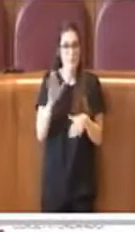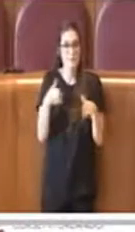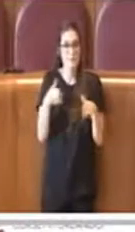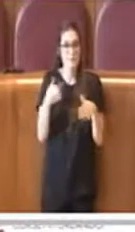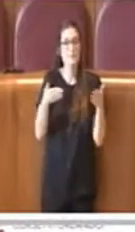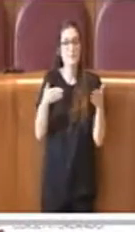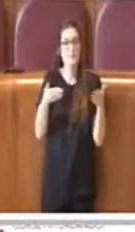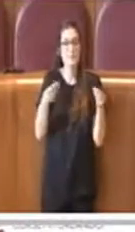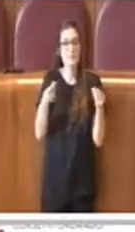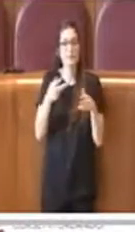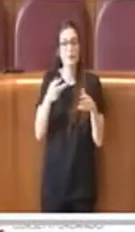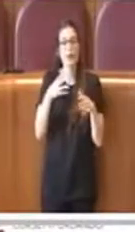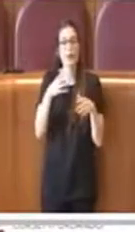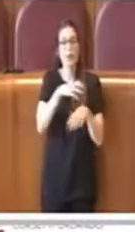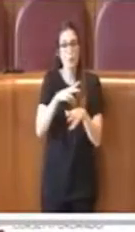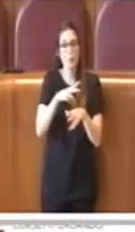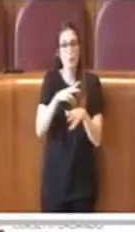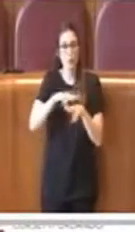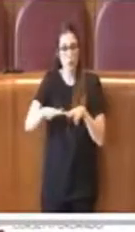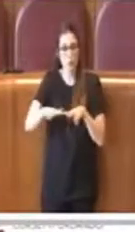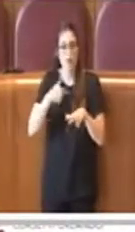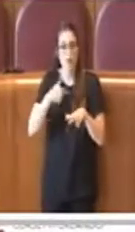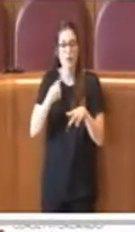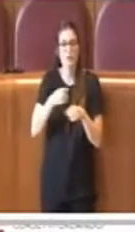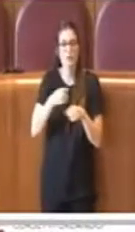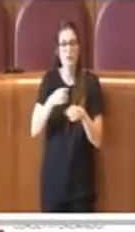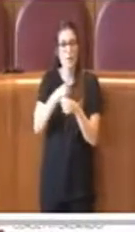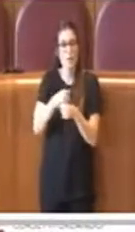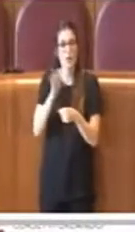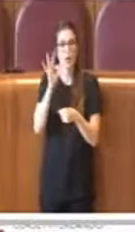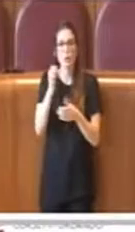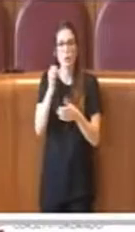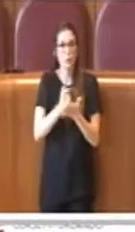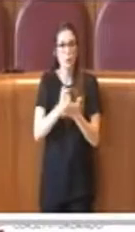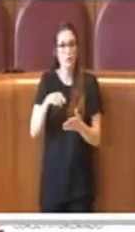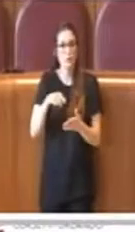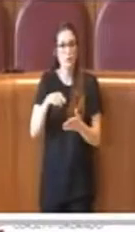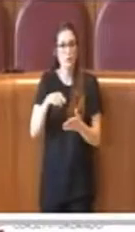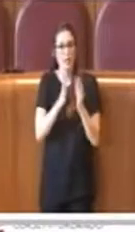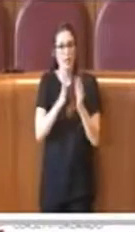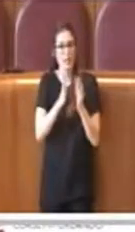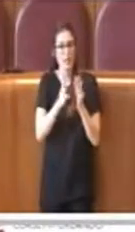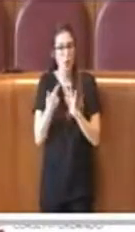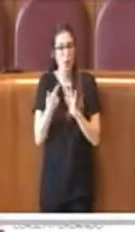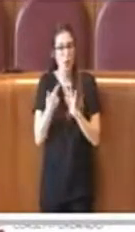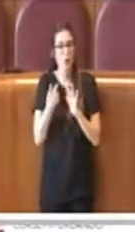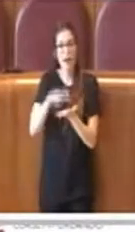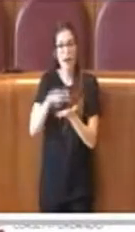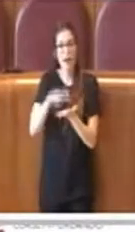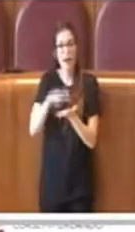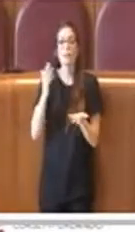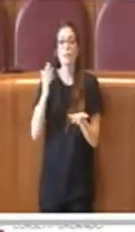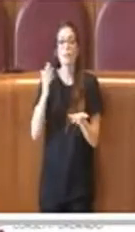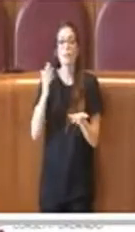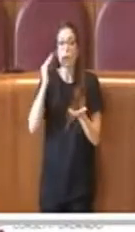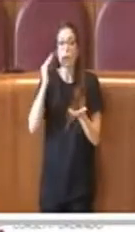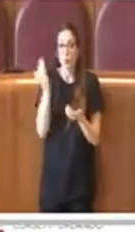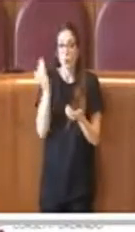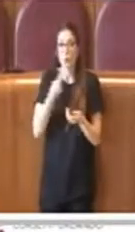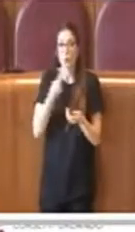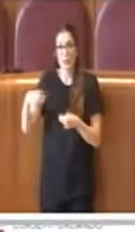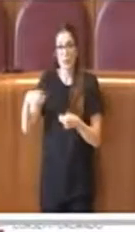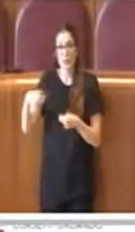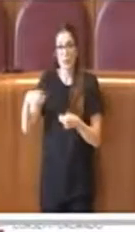consulte municipali che rappresenta uno dei punti cardine di questa riforma è garantito dalla partecipazione di tutti i presidenti delle